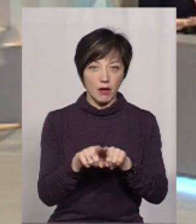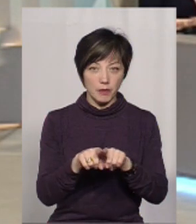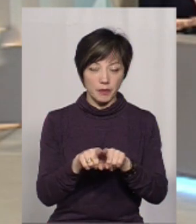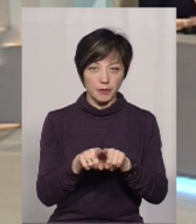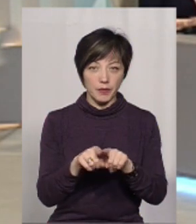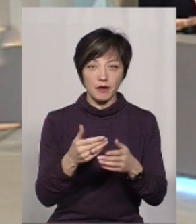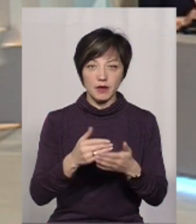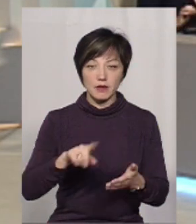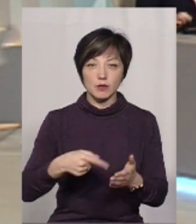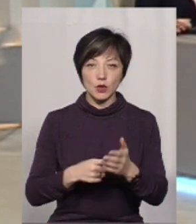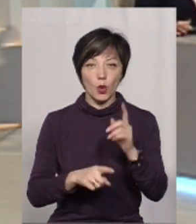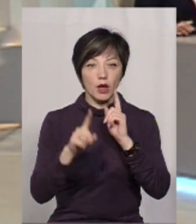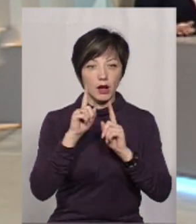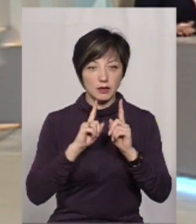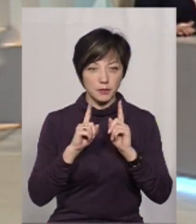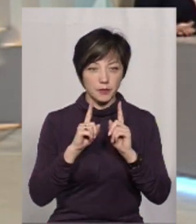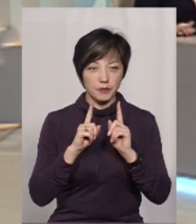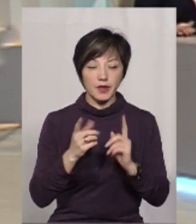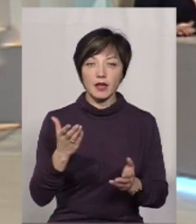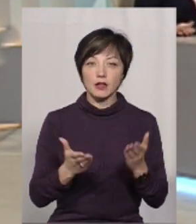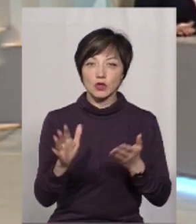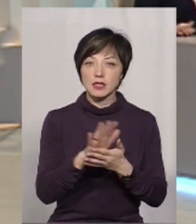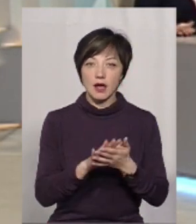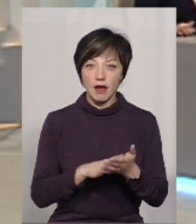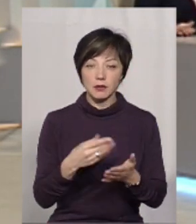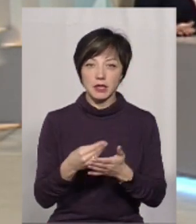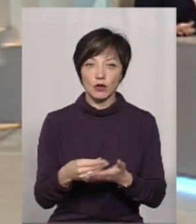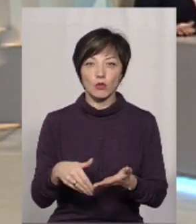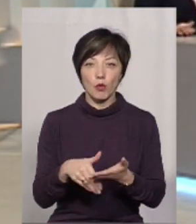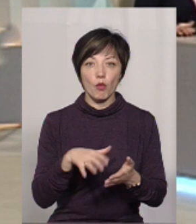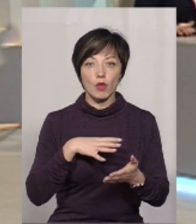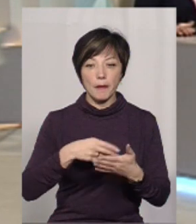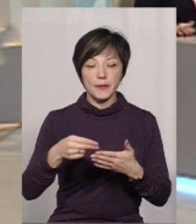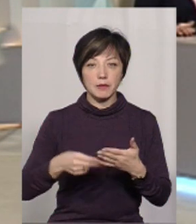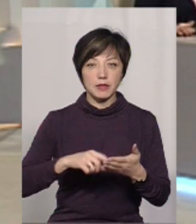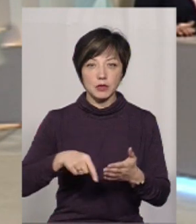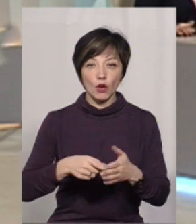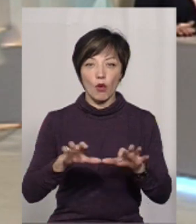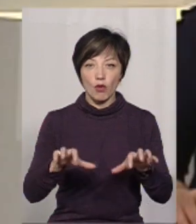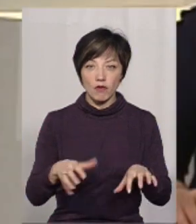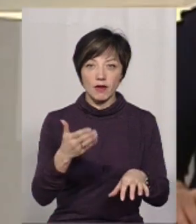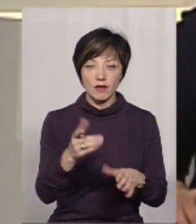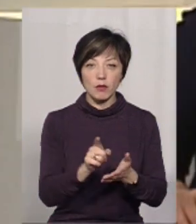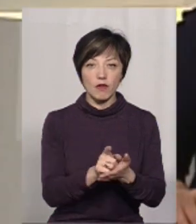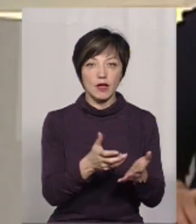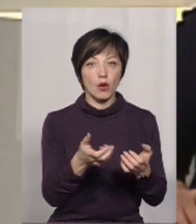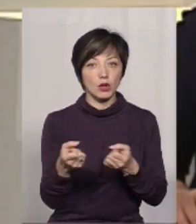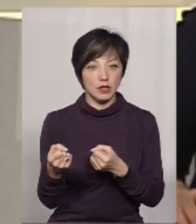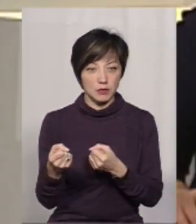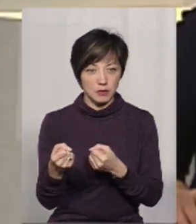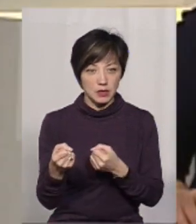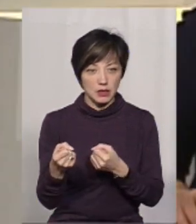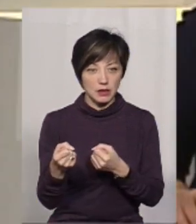від міської ради. Якщо заява на матеріальну допомогу була підписана міським головою, то ви її повинні були